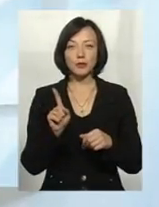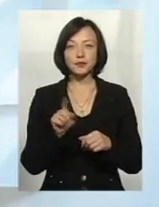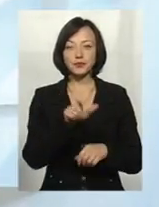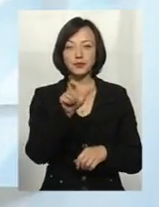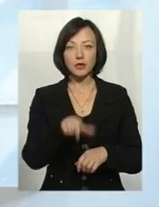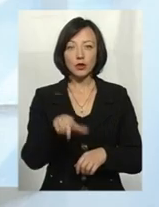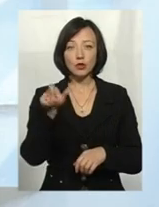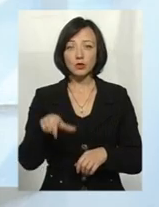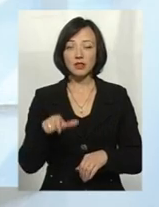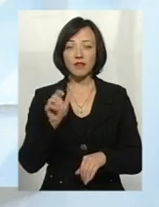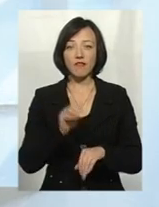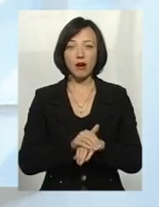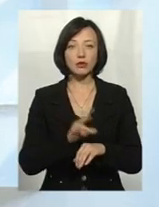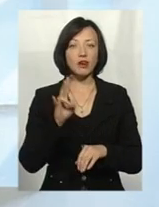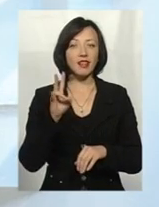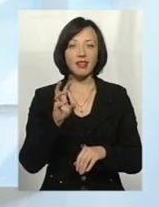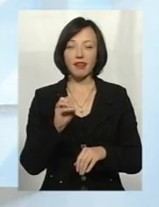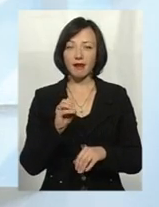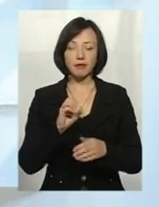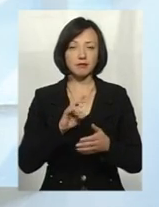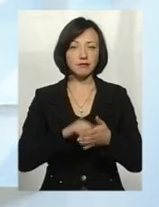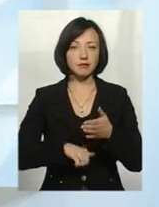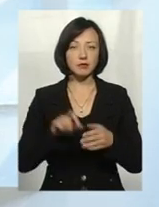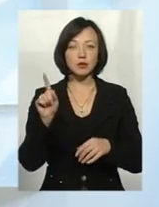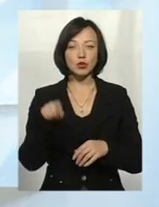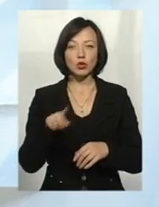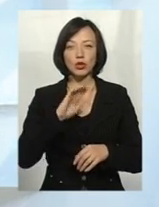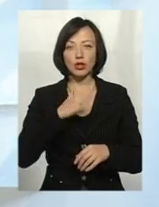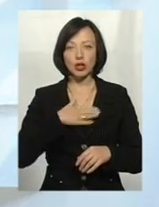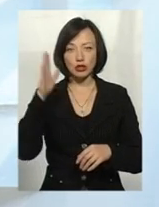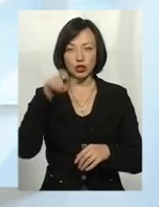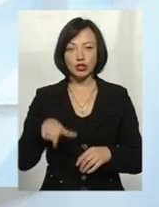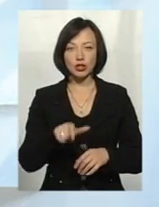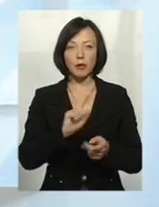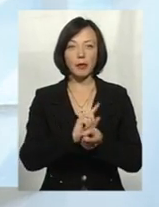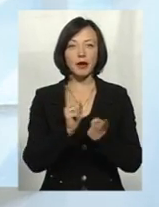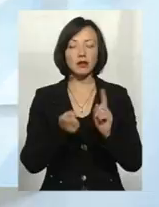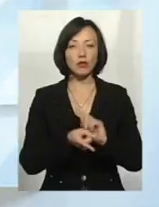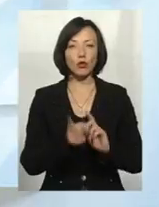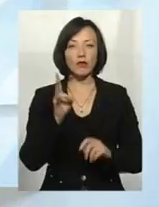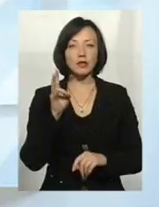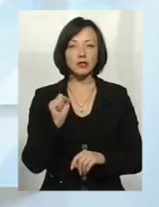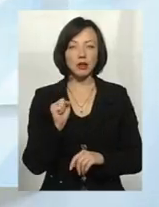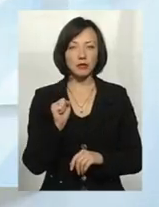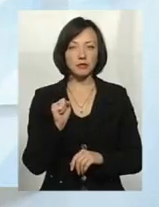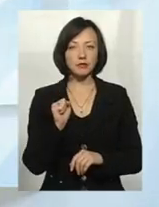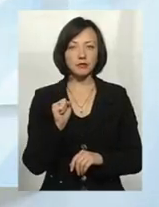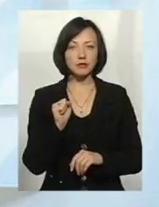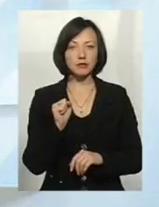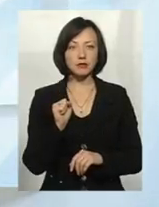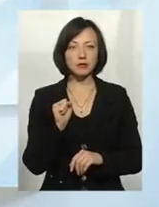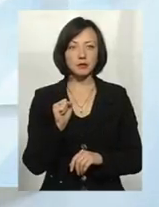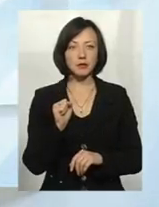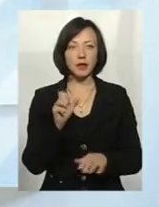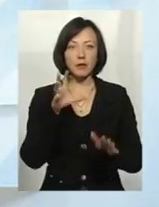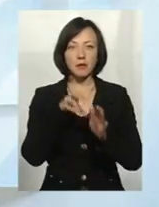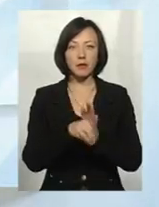фактор не сприяв тому, аби наші річки перетворювалися на протоки з